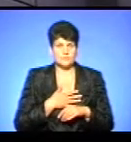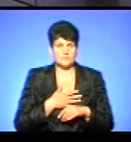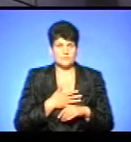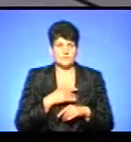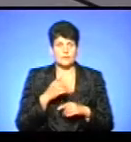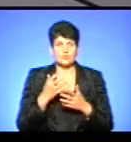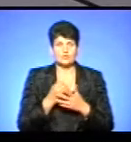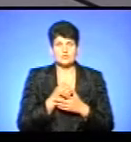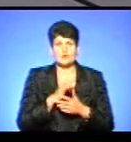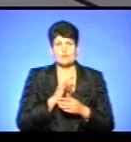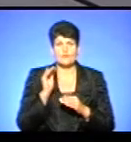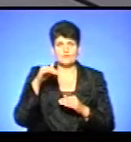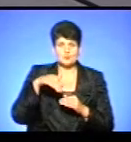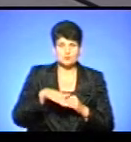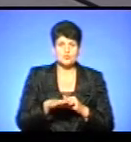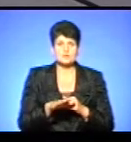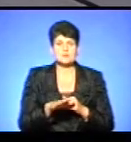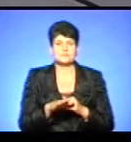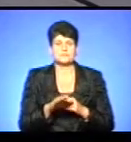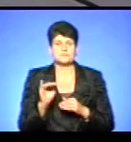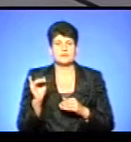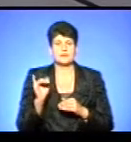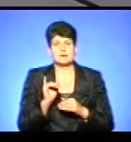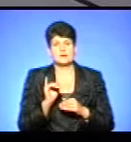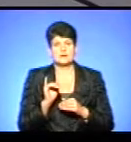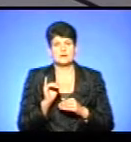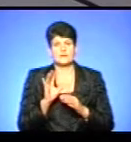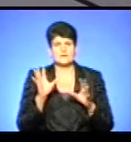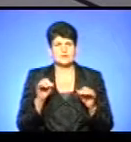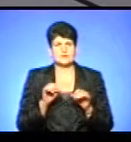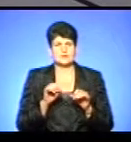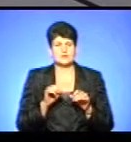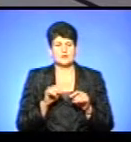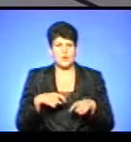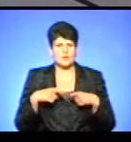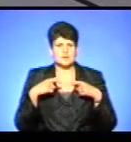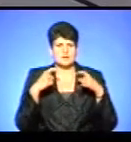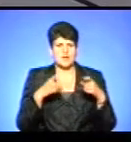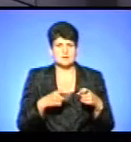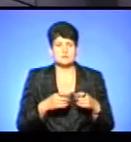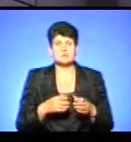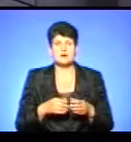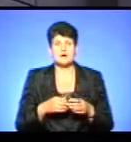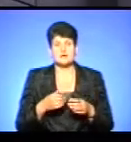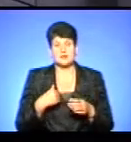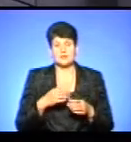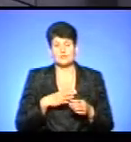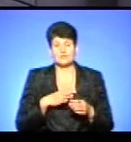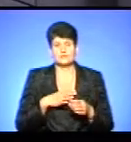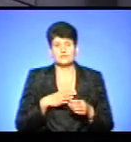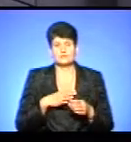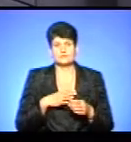там, виходить, це був спуск такий хороший. І спуск всі розганяються, а попереду сітло форму. І я просто був дуже